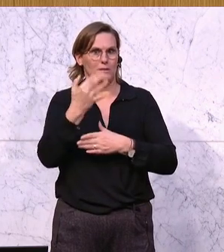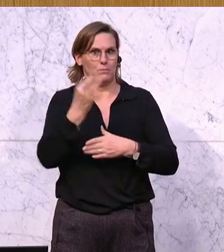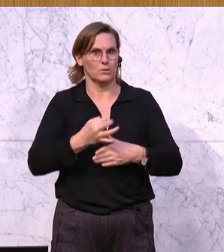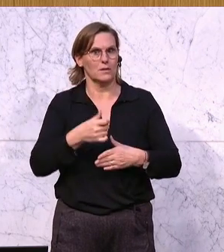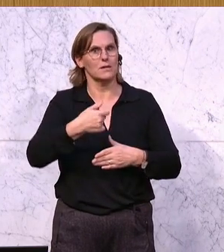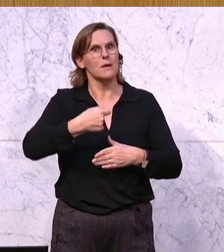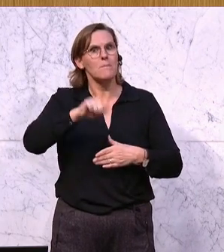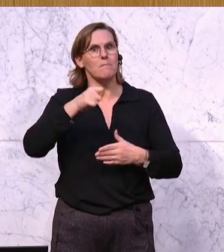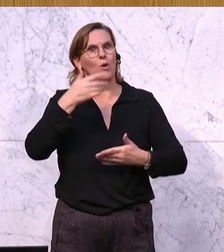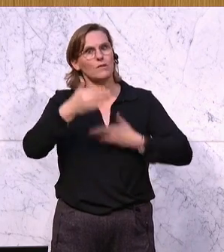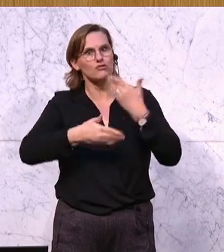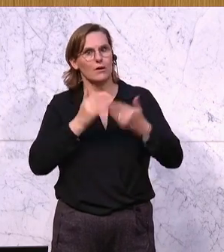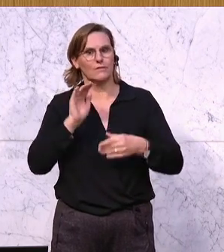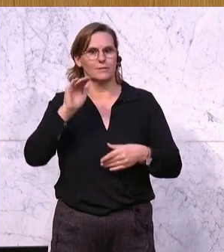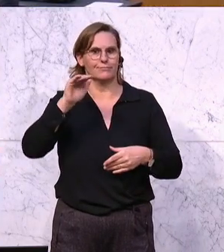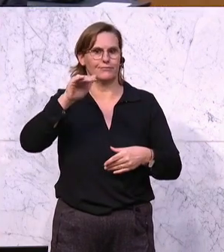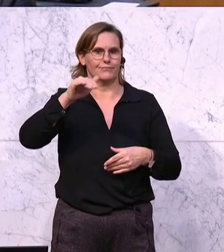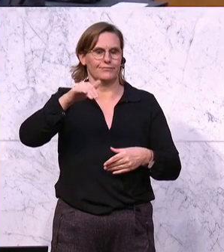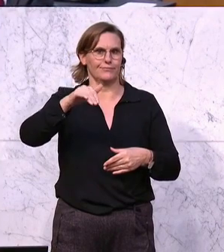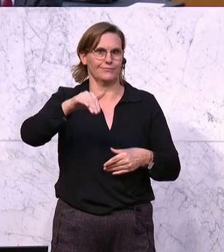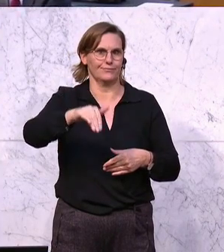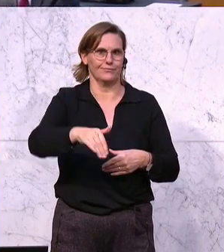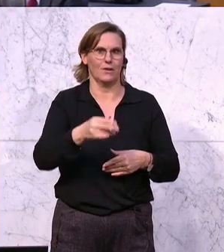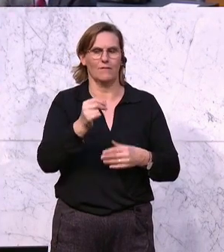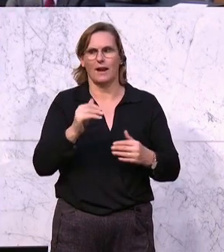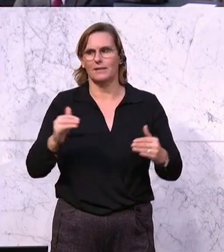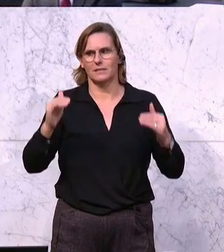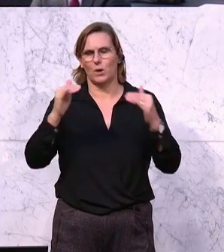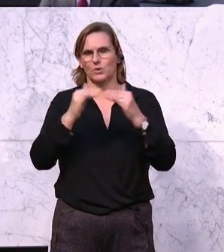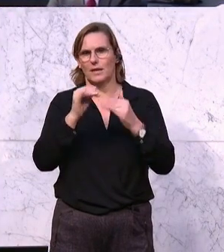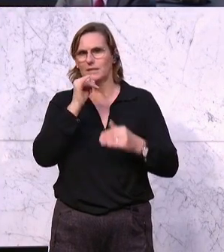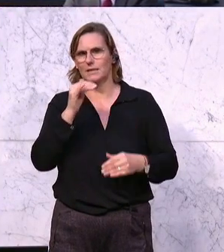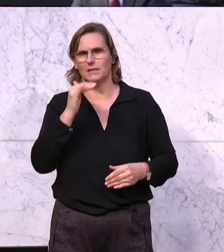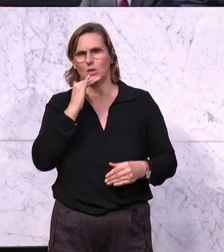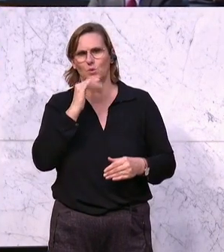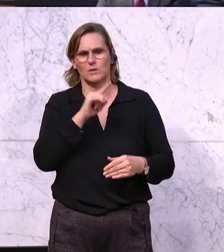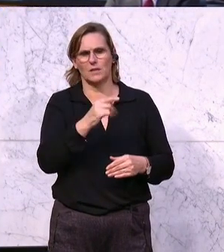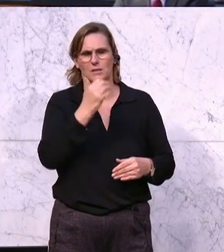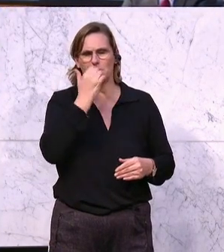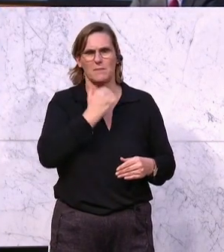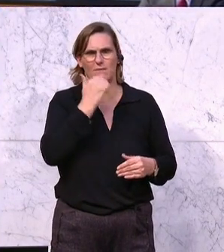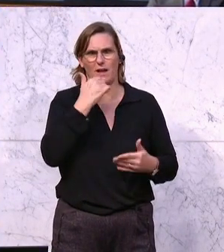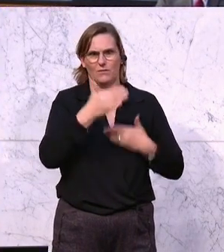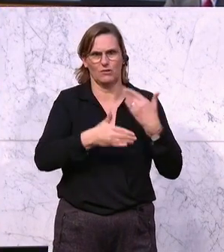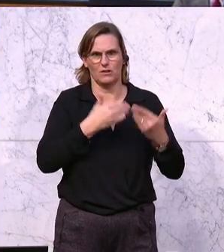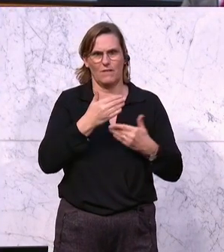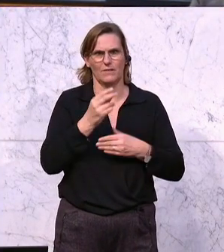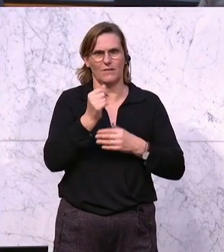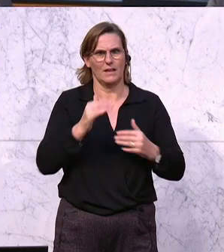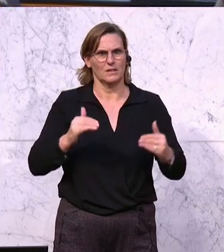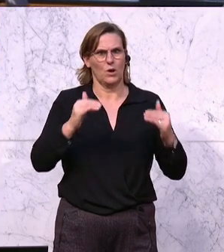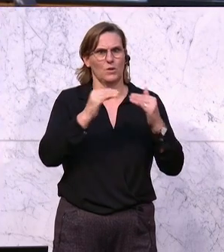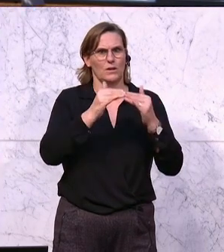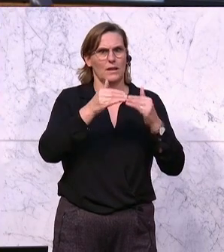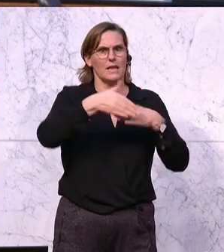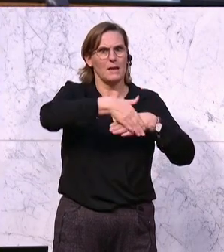abgehend. Mit Ihrem Finanzausgleich kommen Sie nicht weit, weil das ist Privatwirtschaft. Und Finanzausgleich ist ein Ausgleich zwischen Gemeinde,